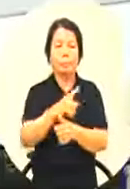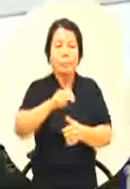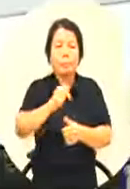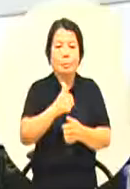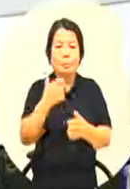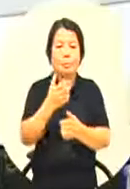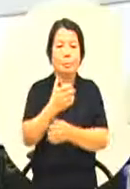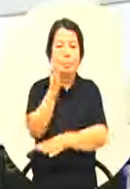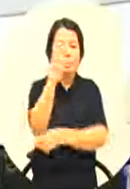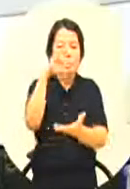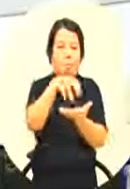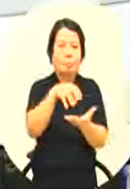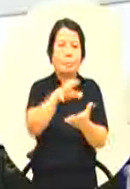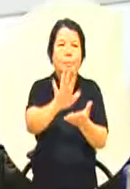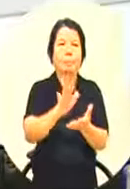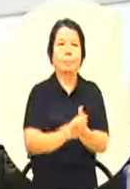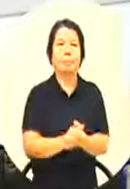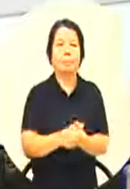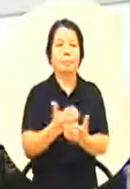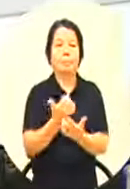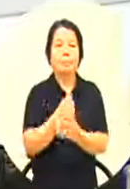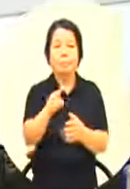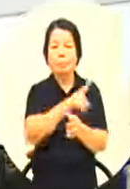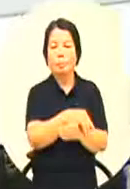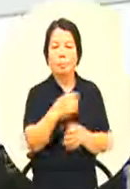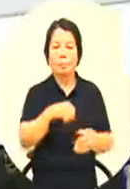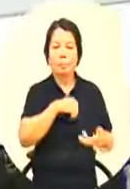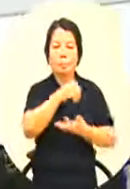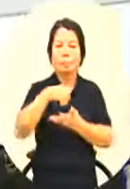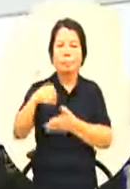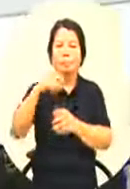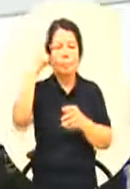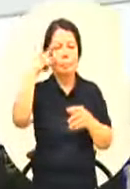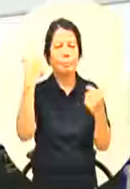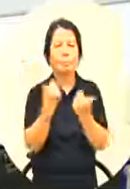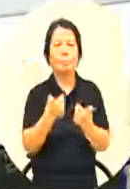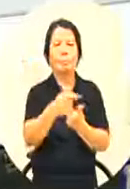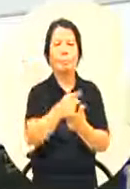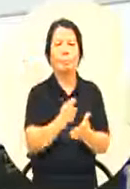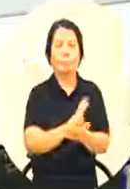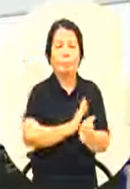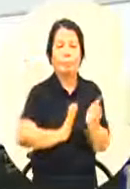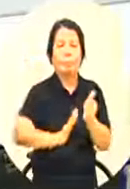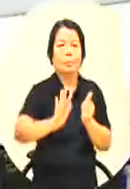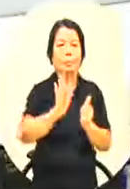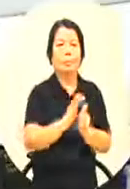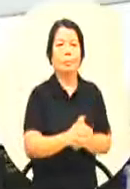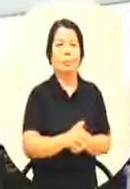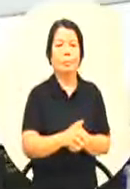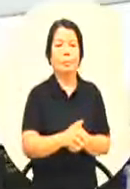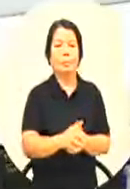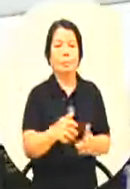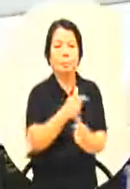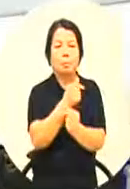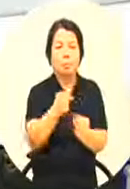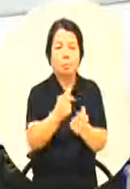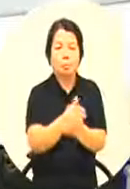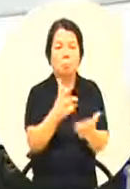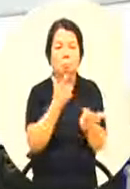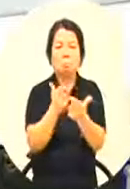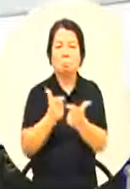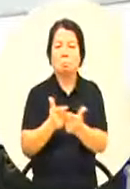之后当然一定是大家就意见不合这样就影响我们小朋友我们没有一个很完整的一个配套